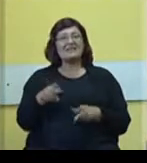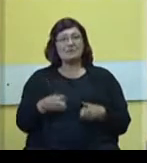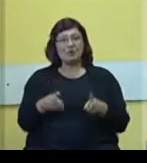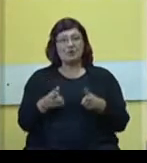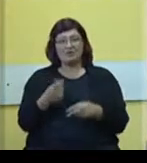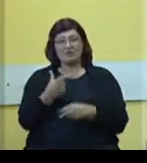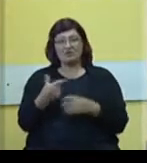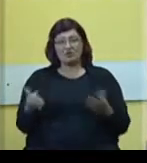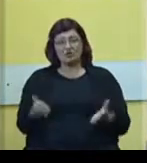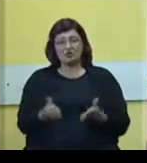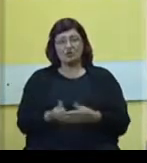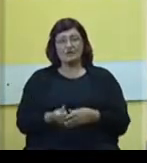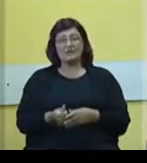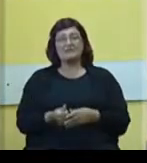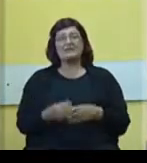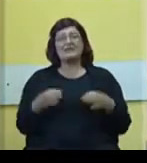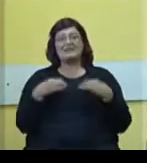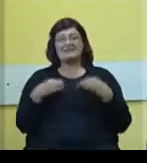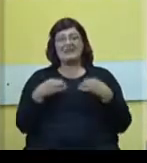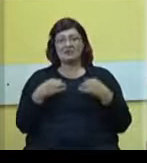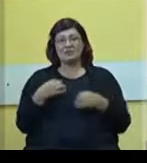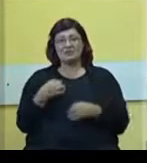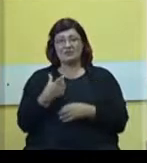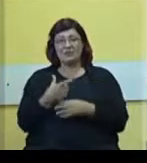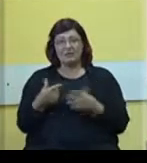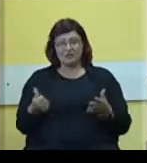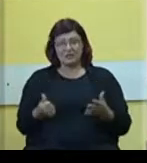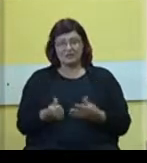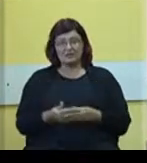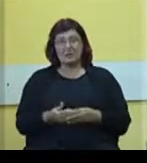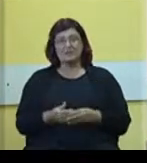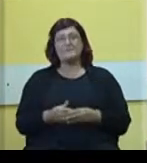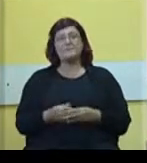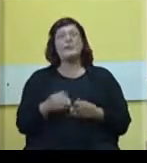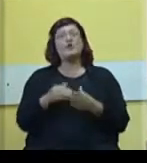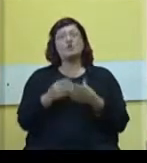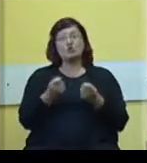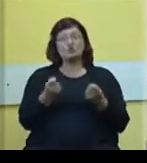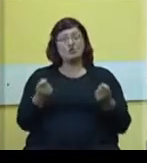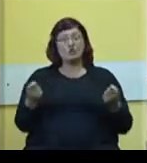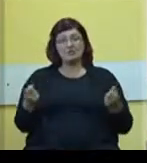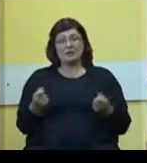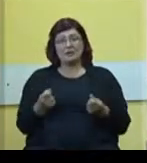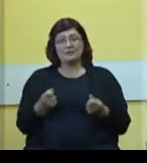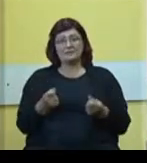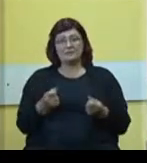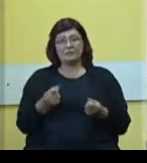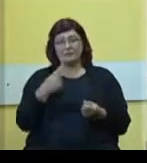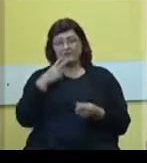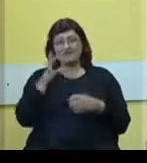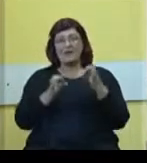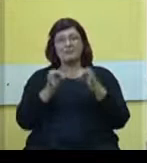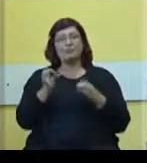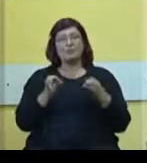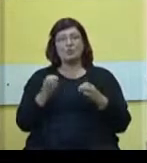26%, za zdravstvo od 26,9%. Pogledamo još detaljnije i onda vidimo, aha, proseg